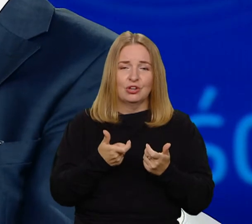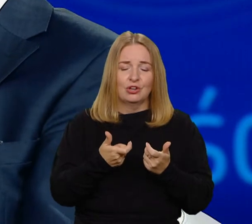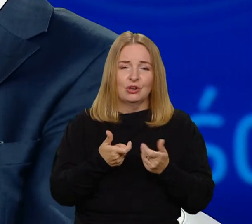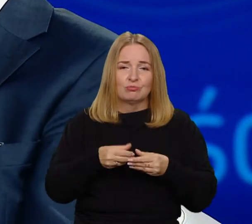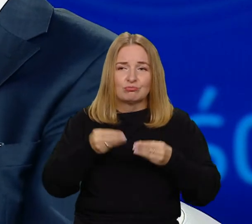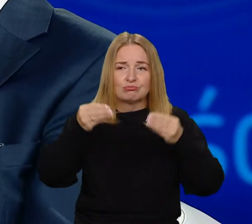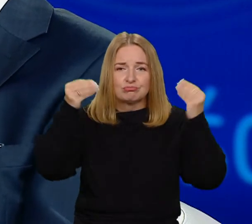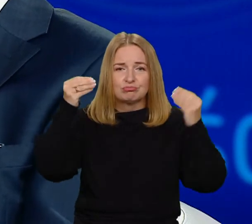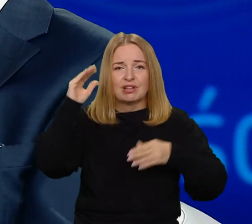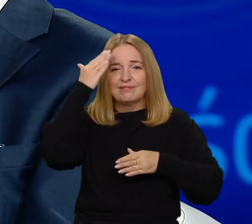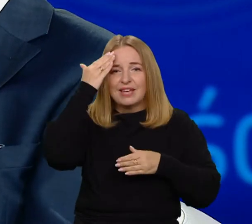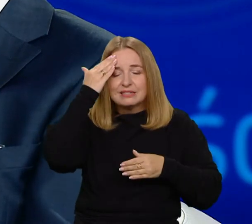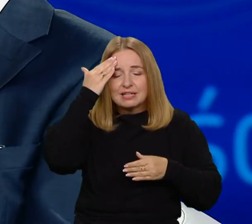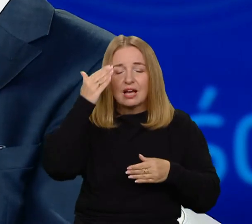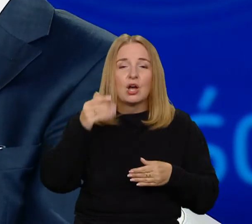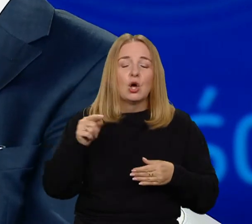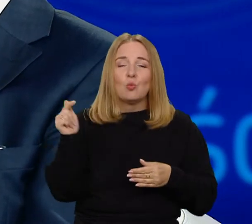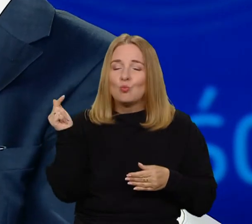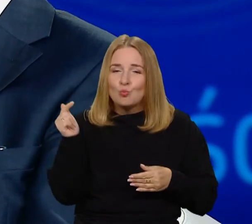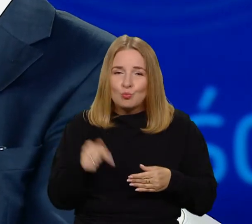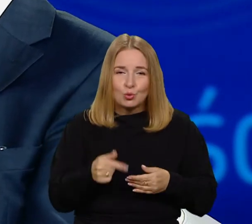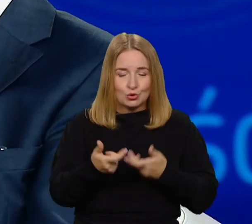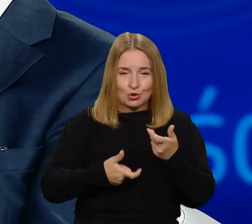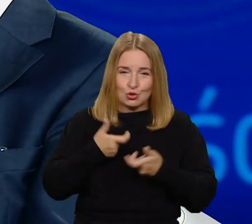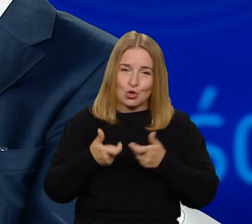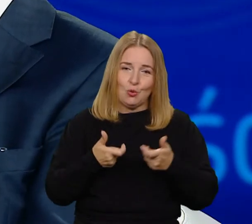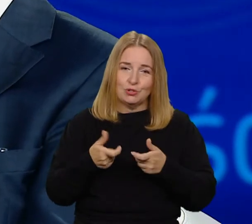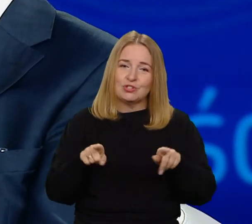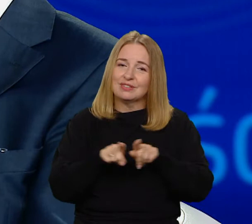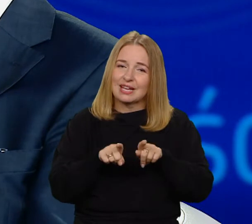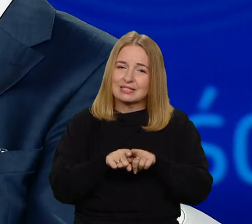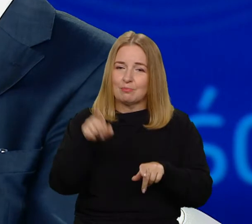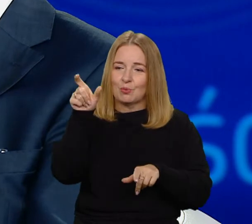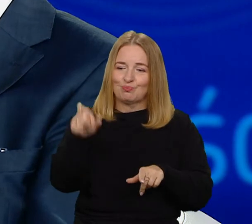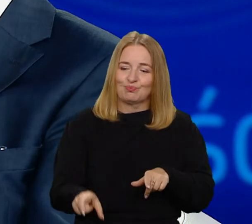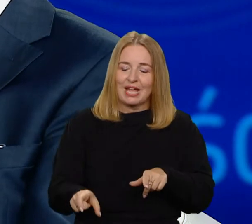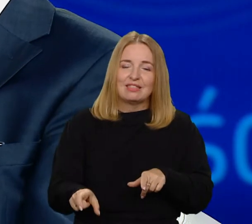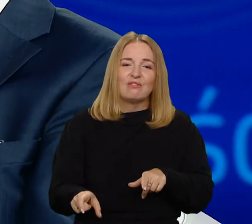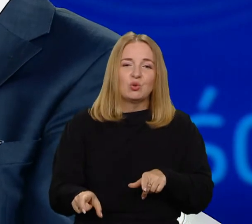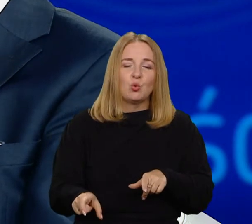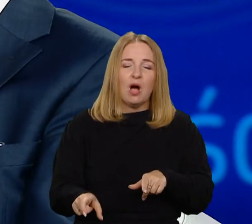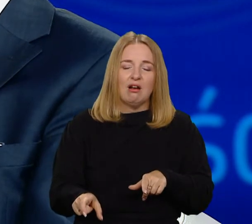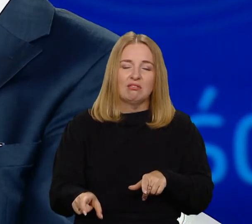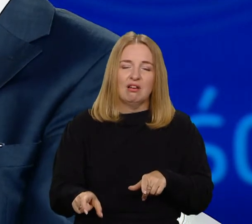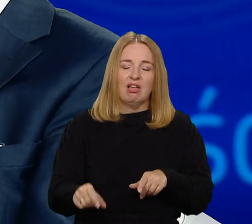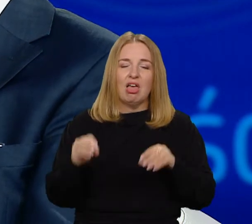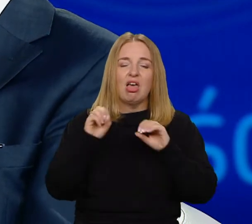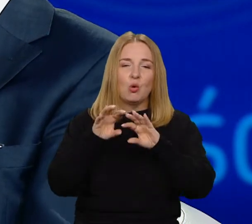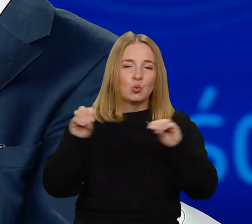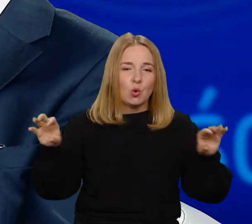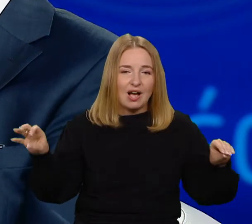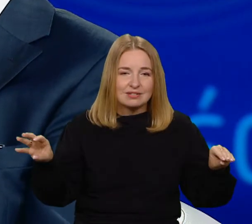jest coś, co ja nazywam indywidualnym kapitałem edukacyjnym. Czyli powiedzenie